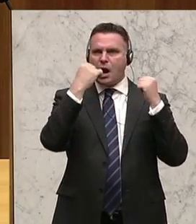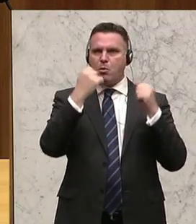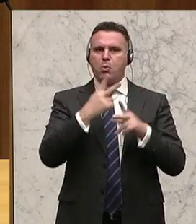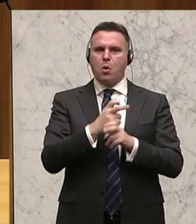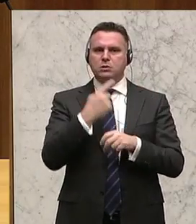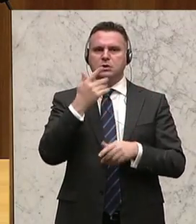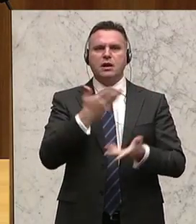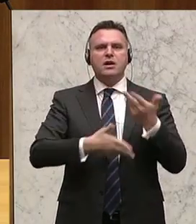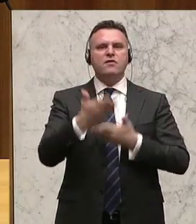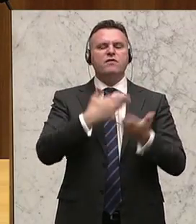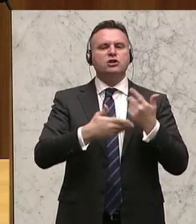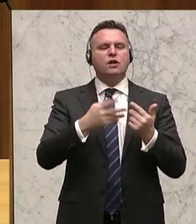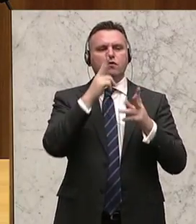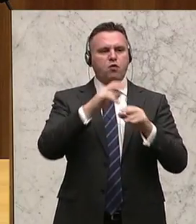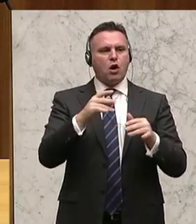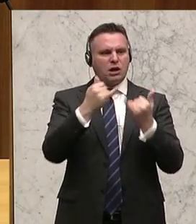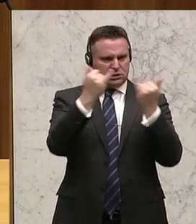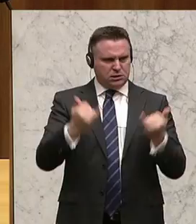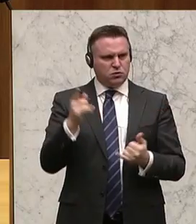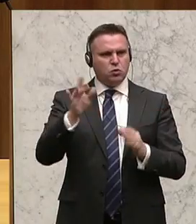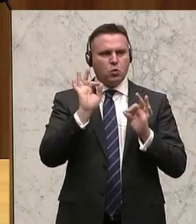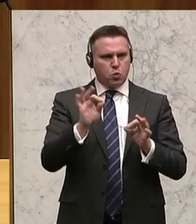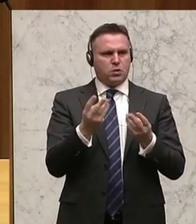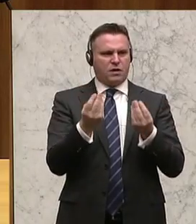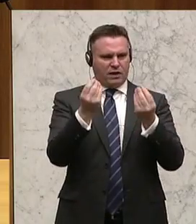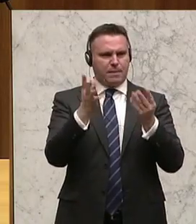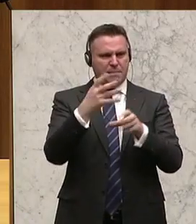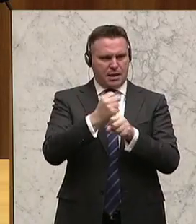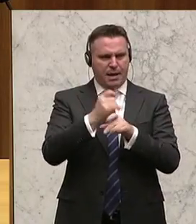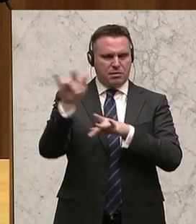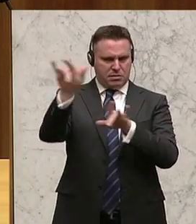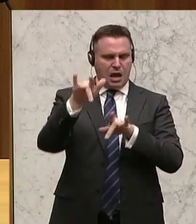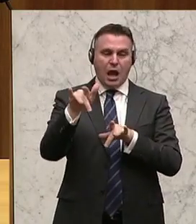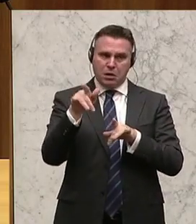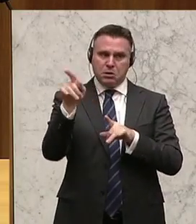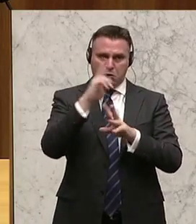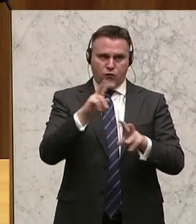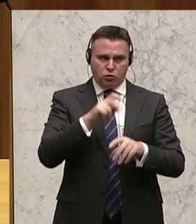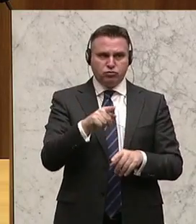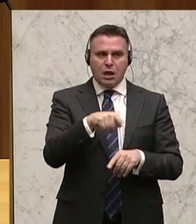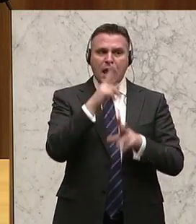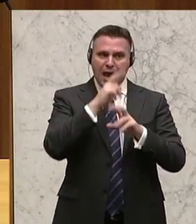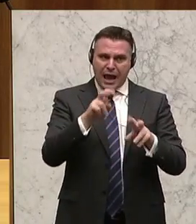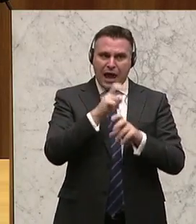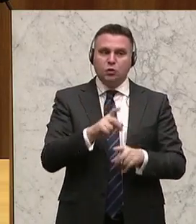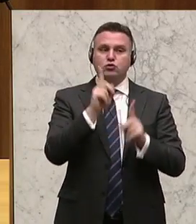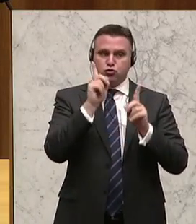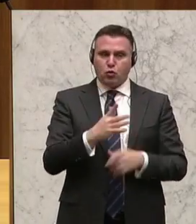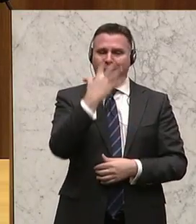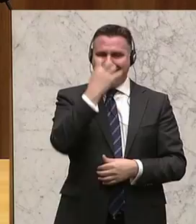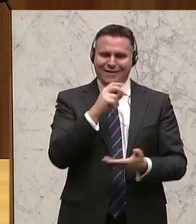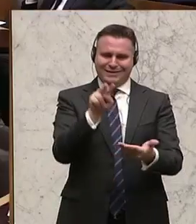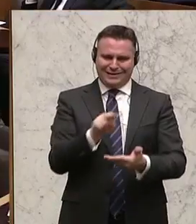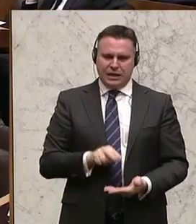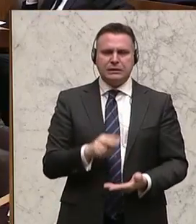schon ein Wirtschaftsforschungsinstitut leistet mit hochqualifizierten Mitarbeiterinnen und Mitarbeitern, dann sollte man zumindest die Analysen ernst lesen und auch